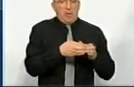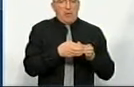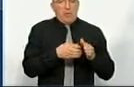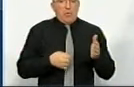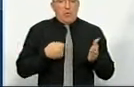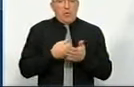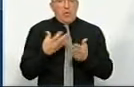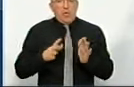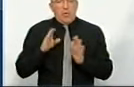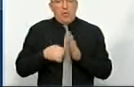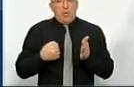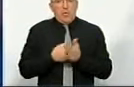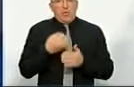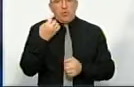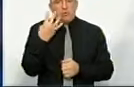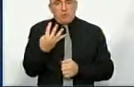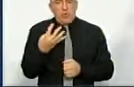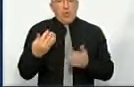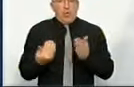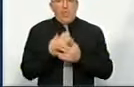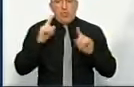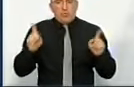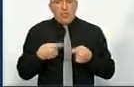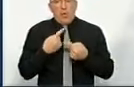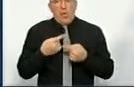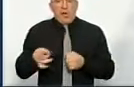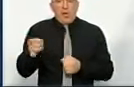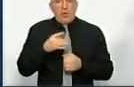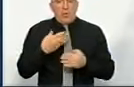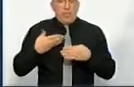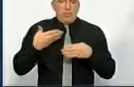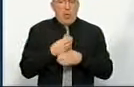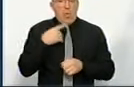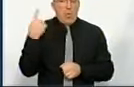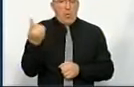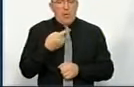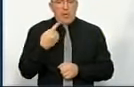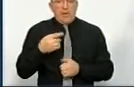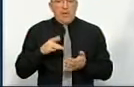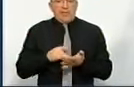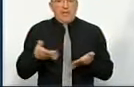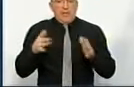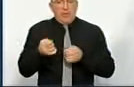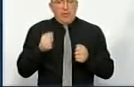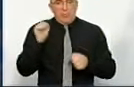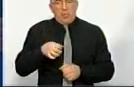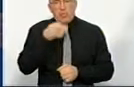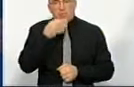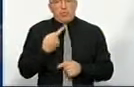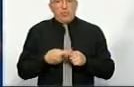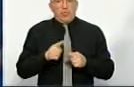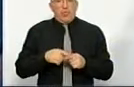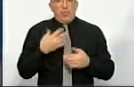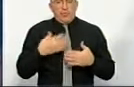які вийшли до 4 новостворених районів, так поділена область. Нинішній етап децентралізації, можемо говорити, що він уже